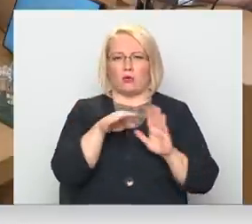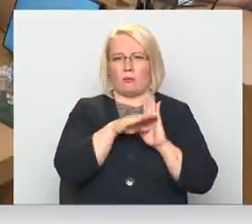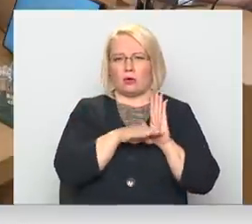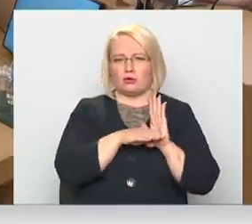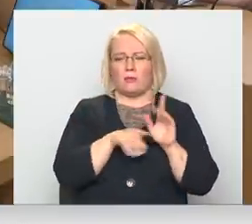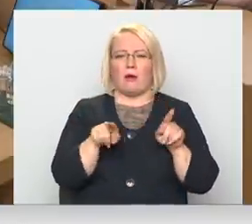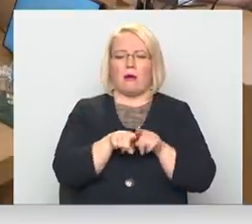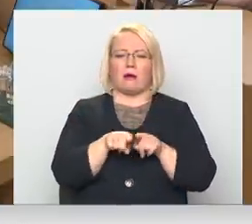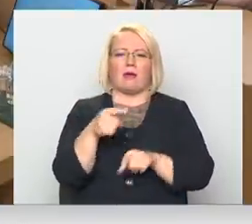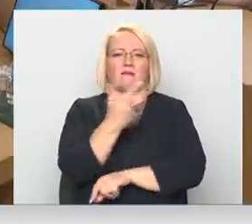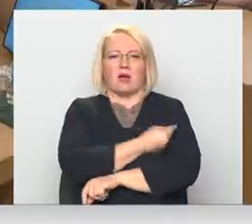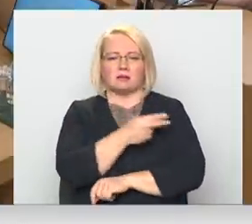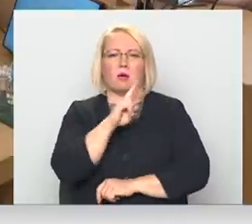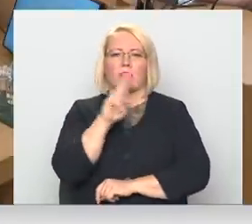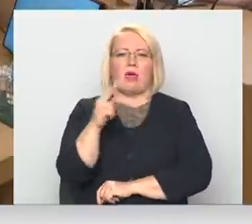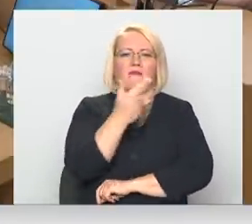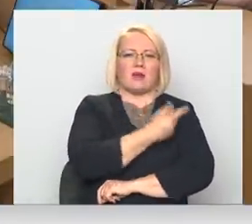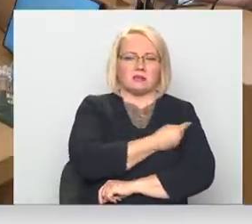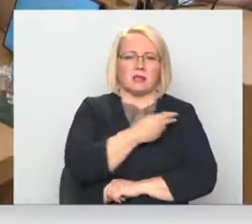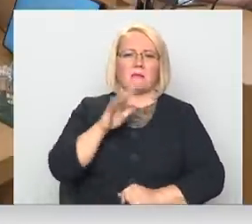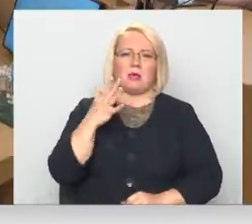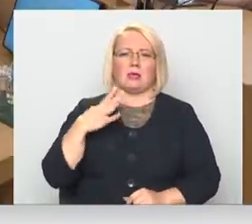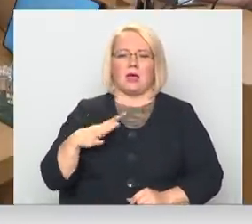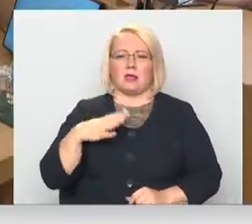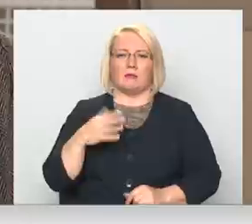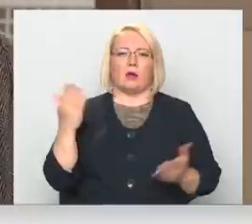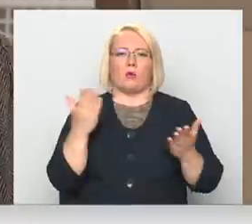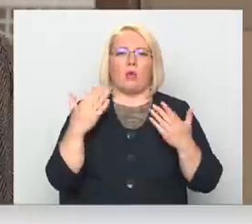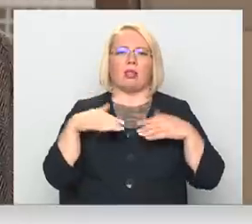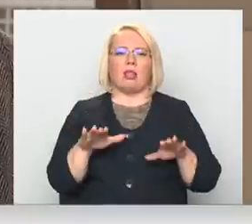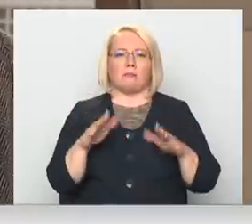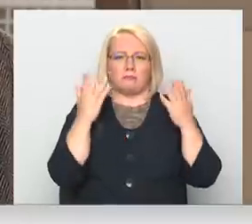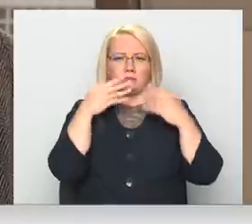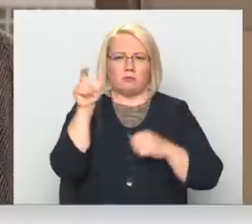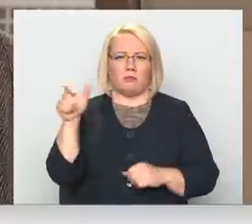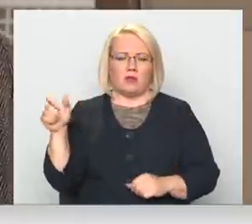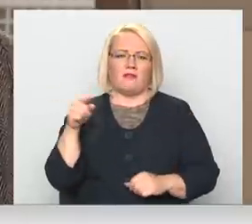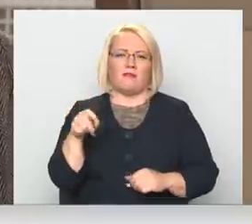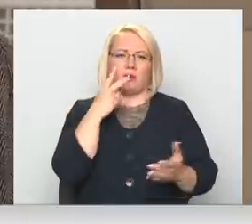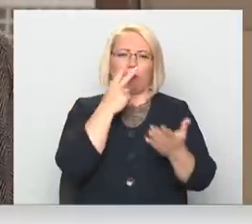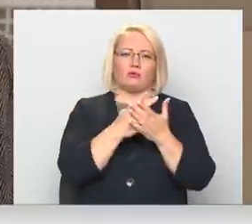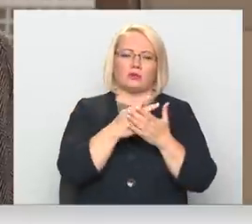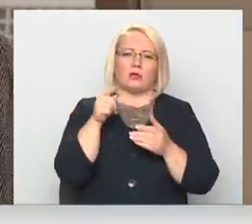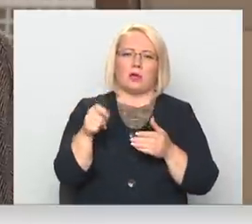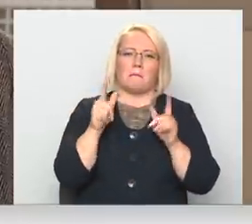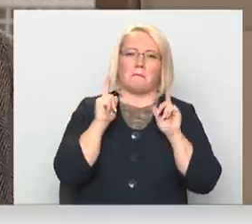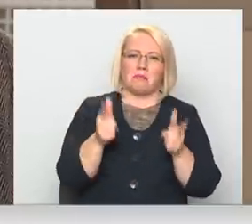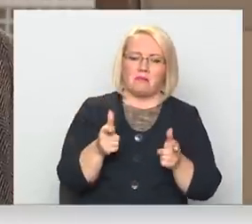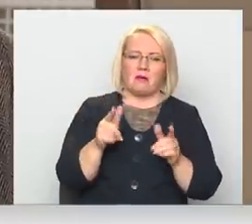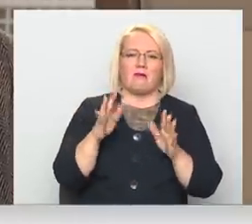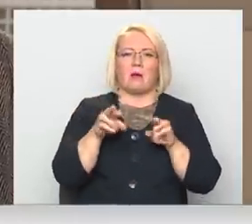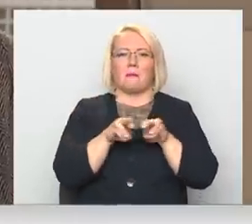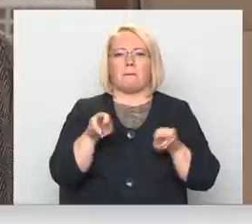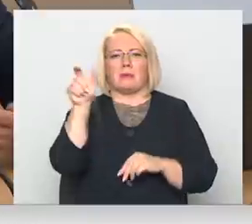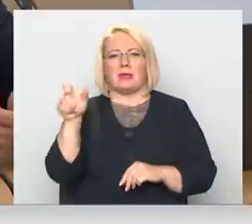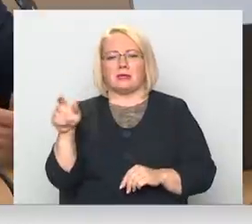vakcinētajiem, gan nevakcinētajiem. Bet gaidīsim, ko būs lēmuši politiķi vai viņi šim uzskatām ir piekrituši, vai varbūt ministri redz,